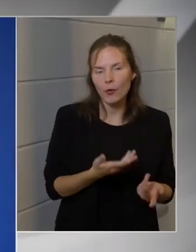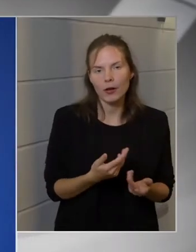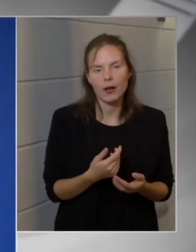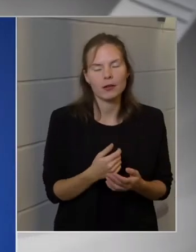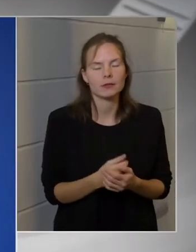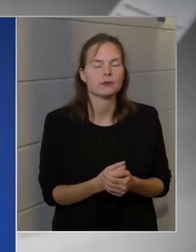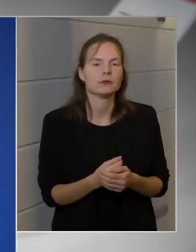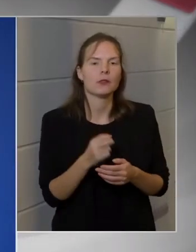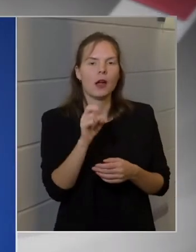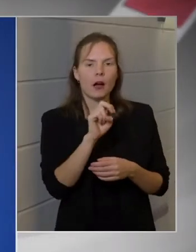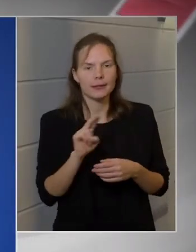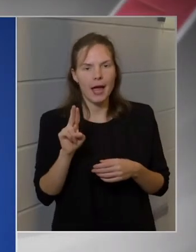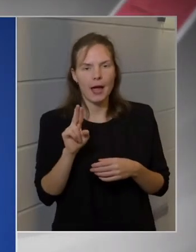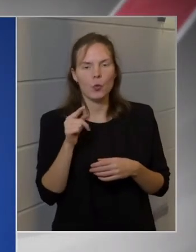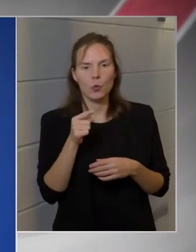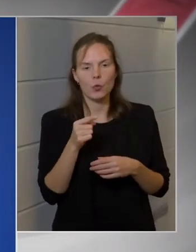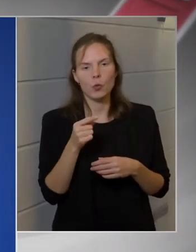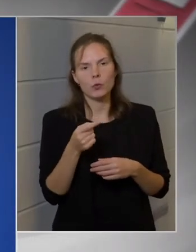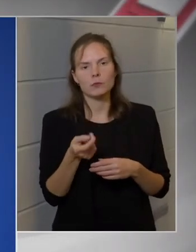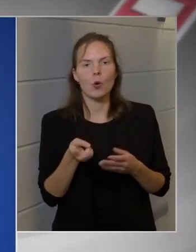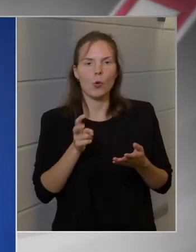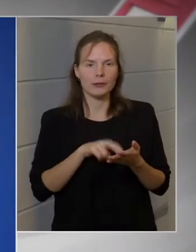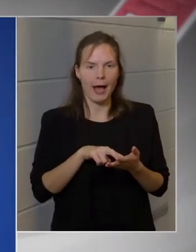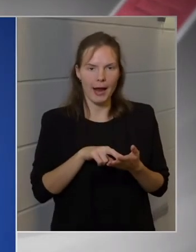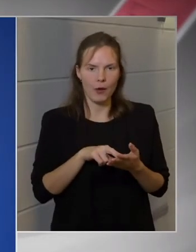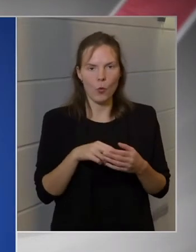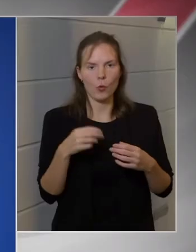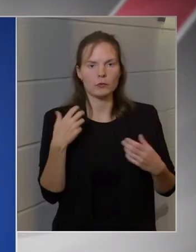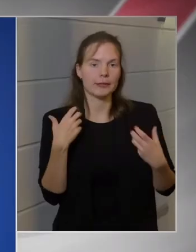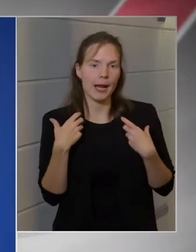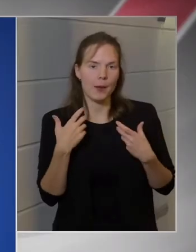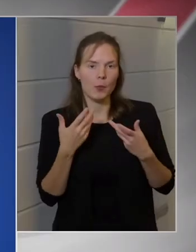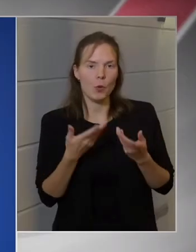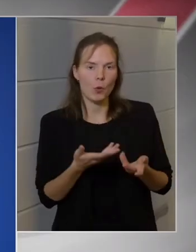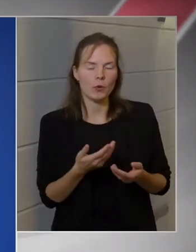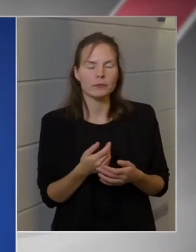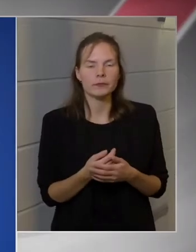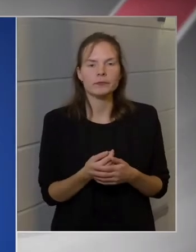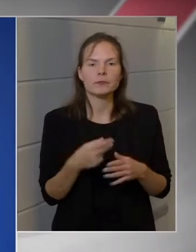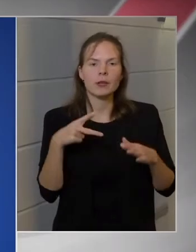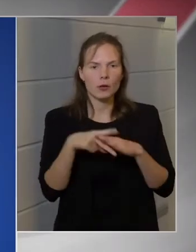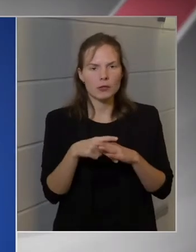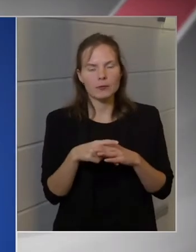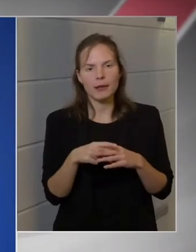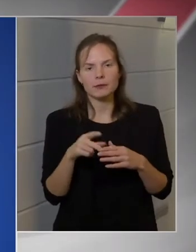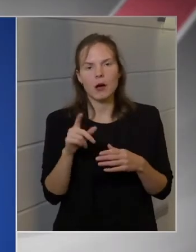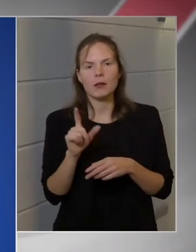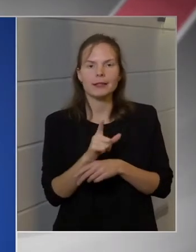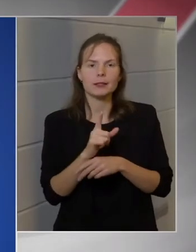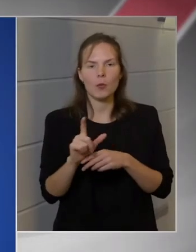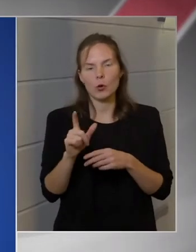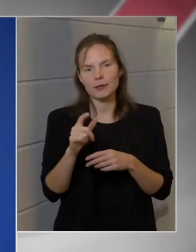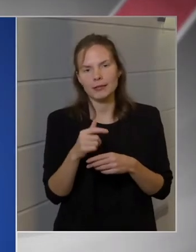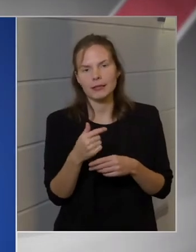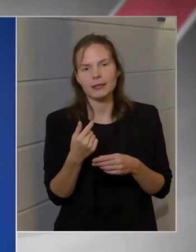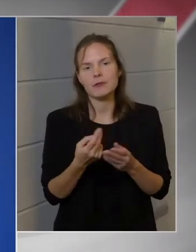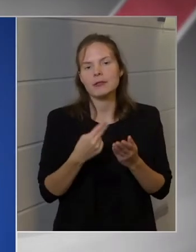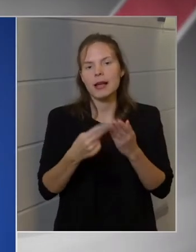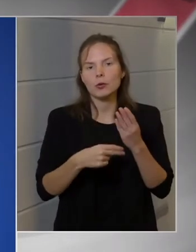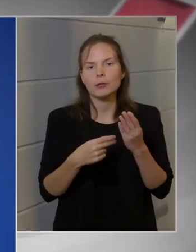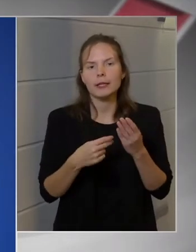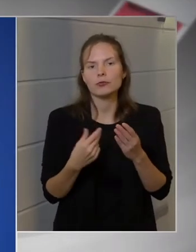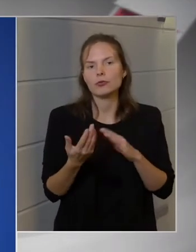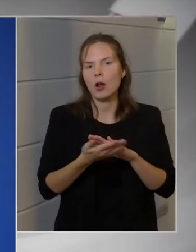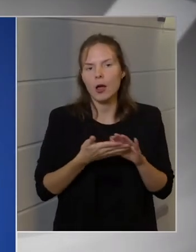Az Európai Unió önálló hatalmi szereplő, és miközben a Lisszaboni szerzés alapján a lojális